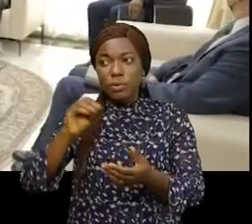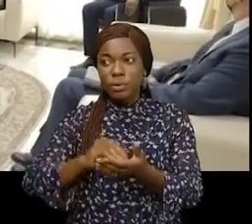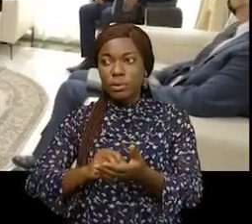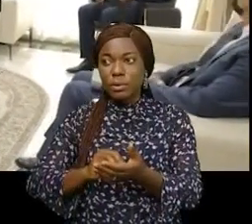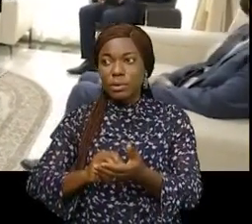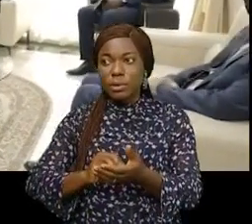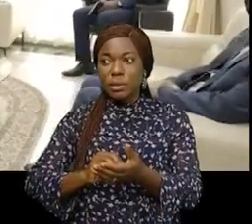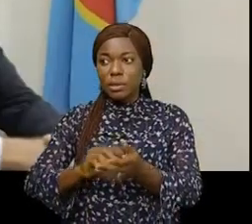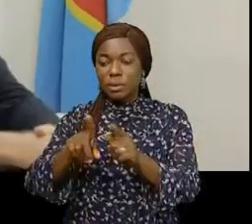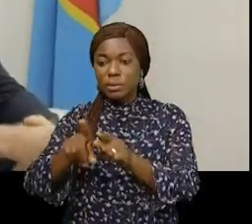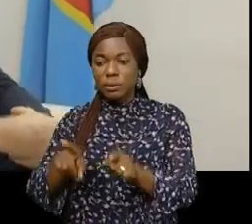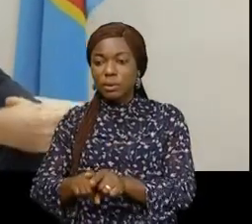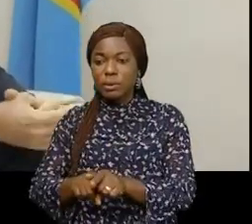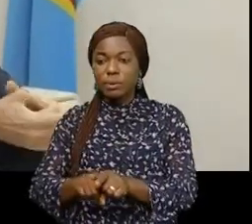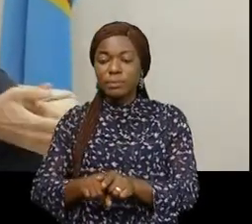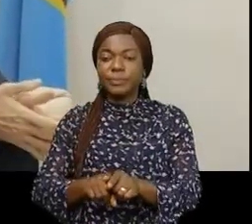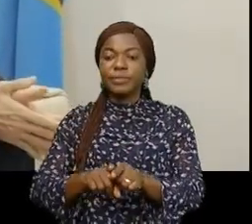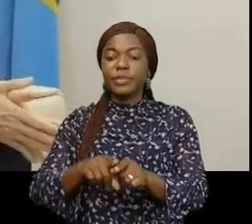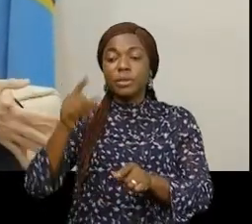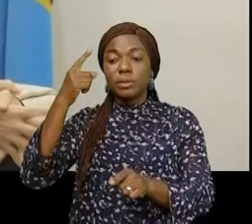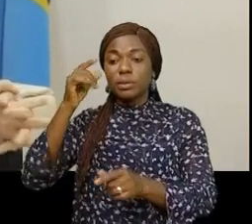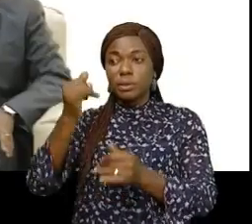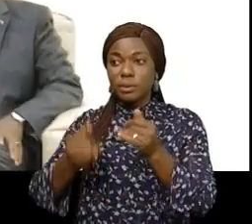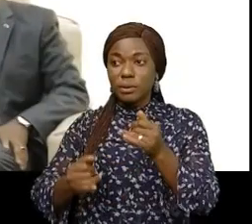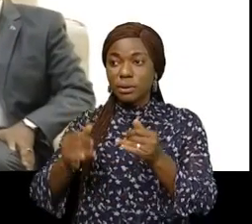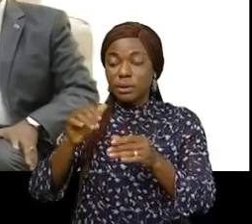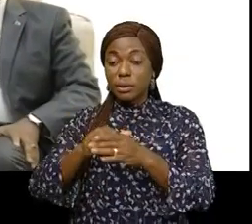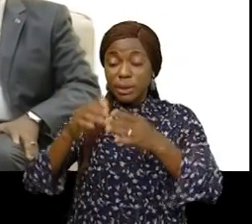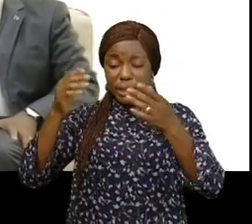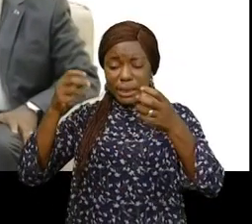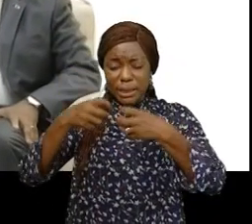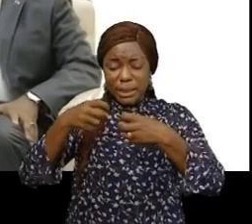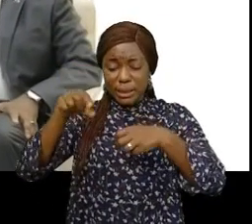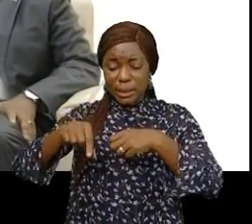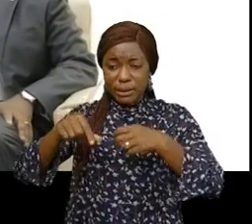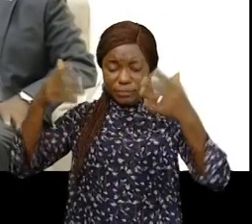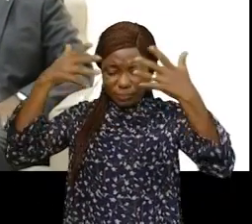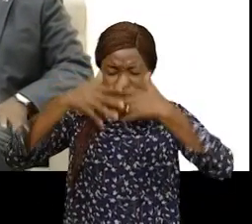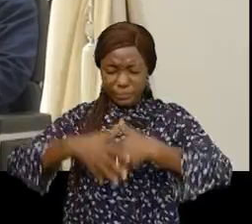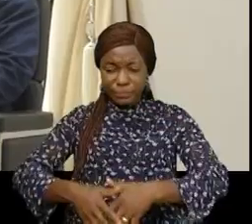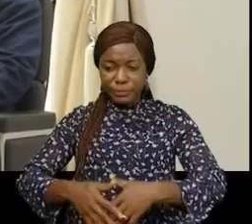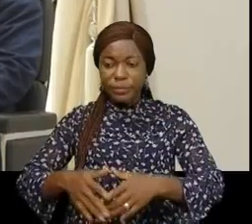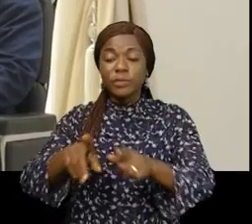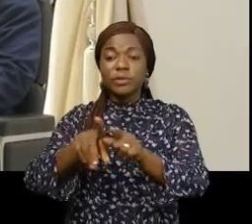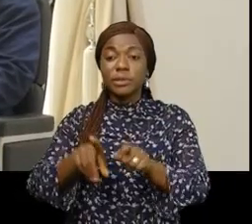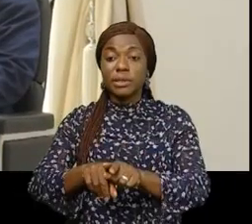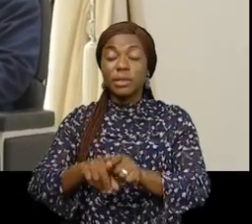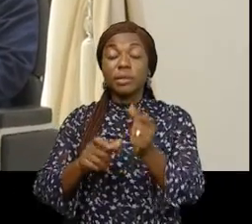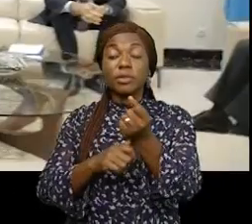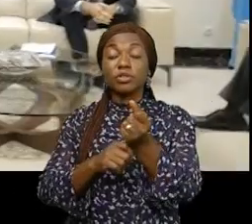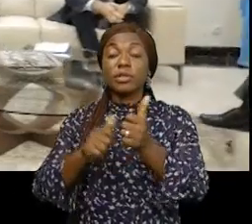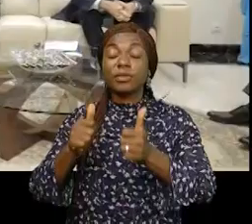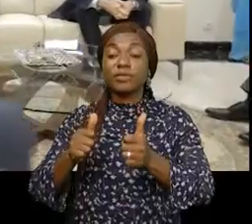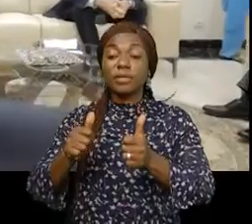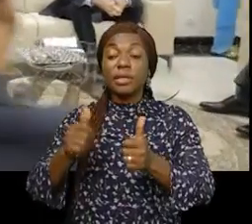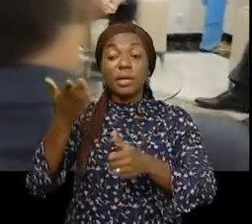rapide de la desserte en électricité des quartiers plongés dans le noir au passage des laves du mont Nirangogo à Goma. L'Union Européenne